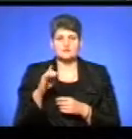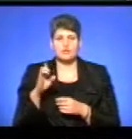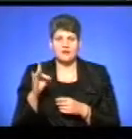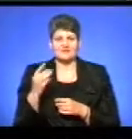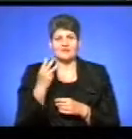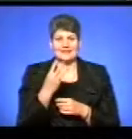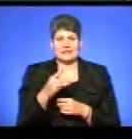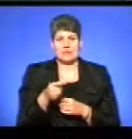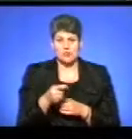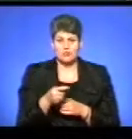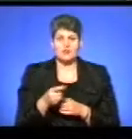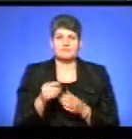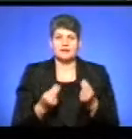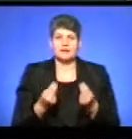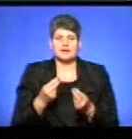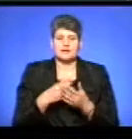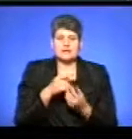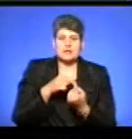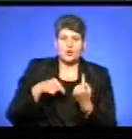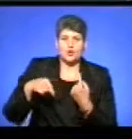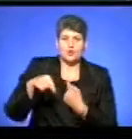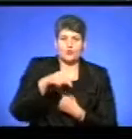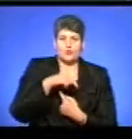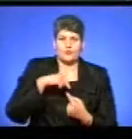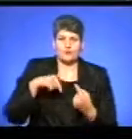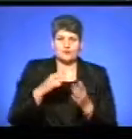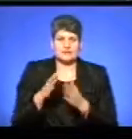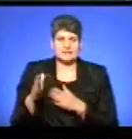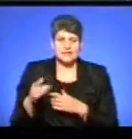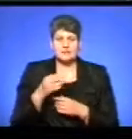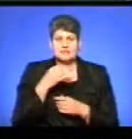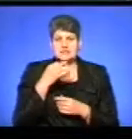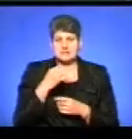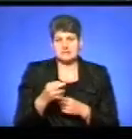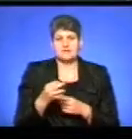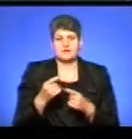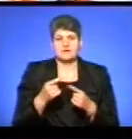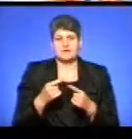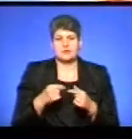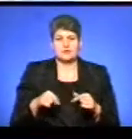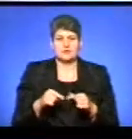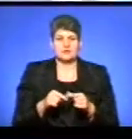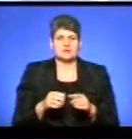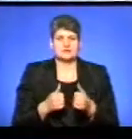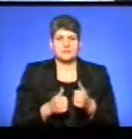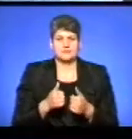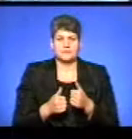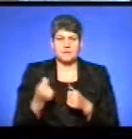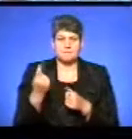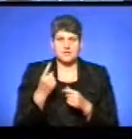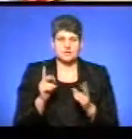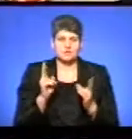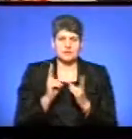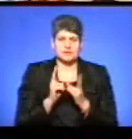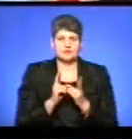Тернополя. Ігра відбувається за коловою системою, повідомив співорганізатор змагань Юрій Качмар. Перший поєдинок